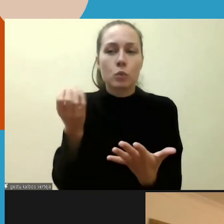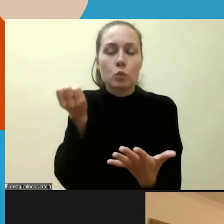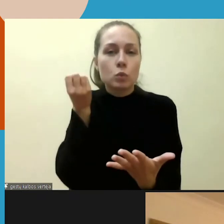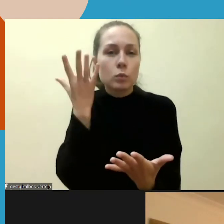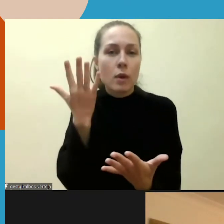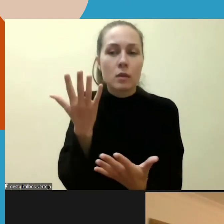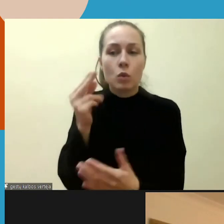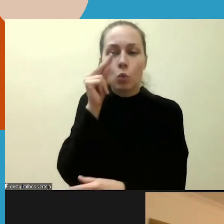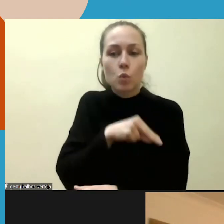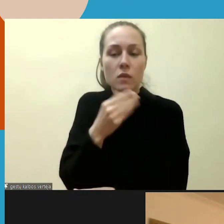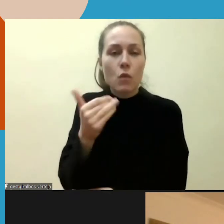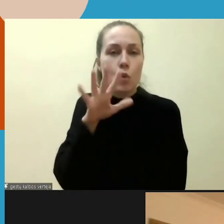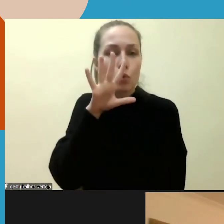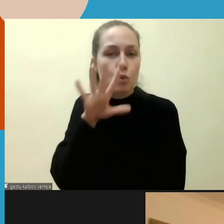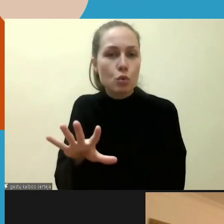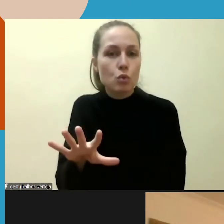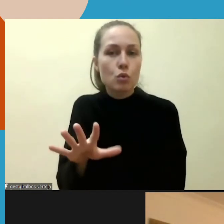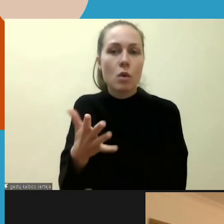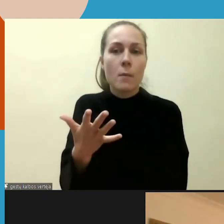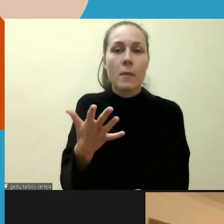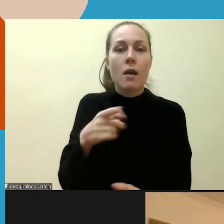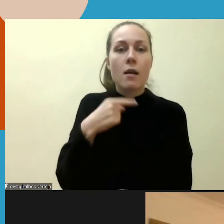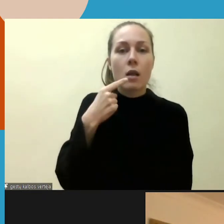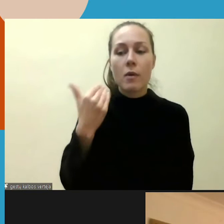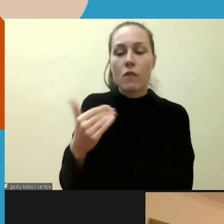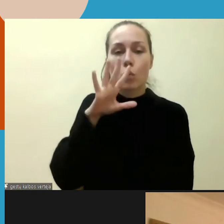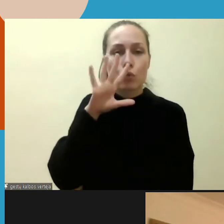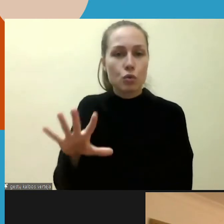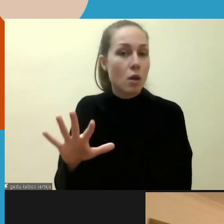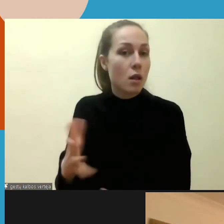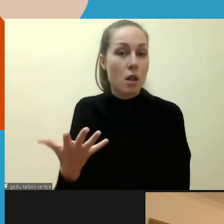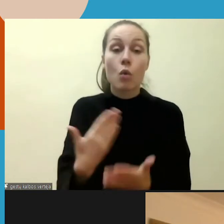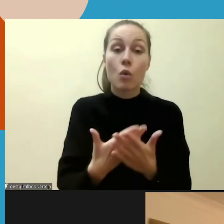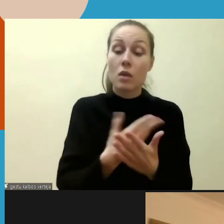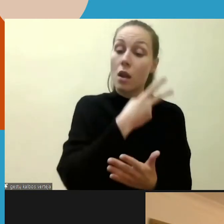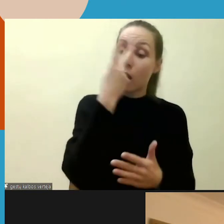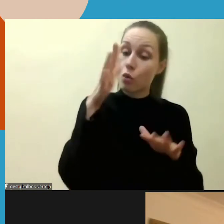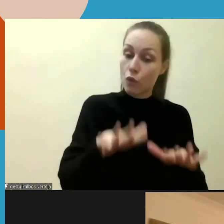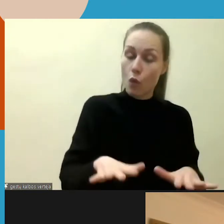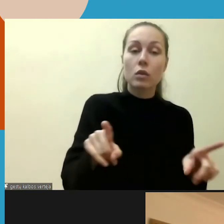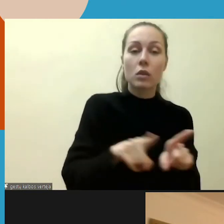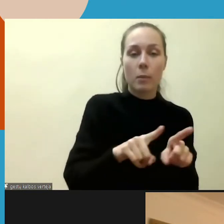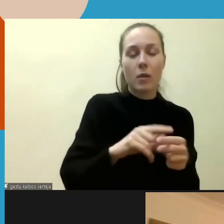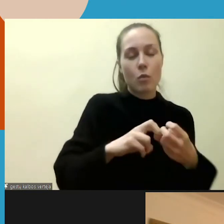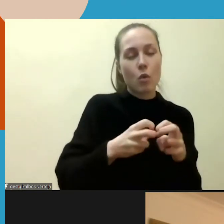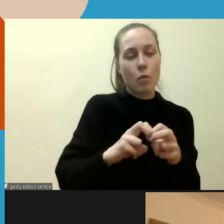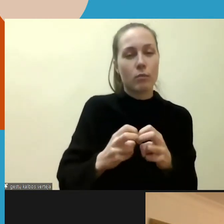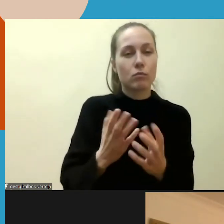neapykantos nusikaltimas, kas yra neapykantos kalba. Nes Lietuvoje mes su tuo irgi turime tam tikrų keblumų.